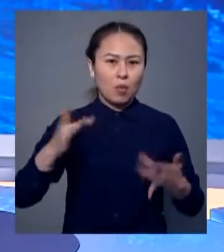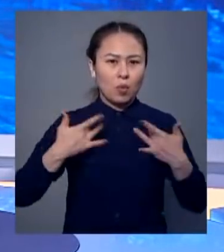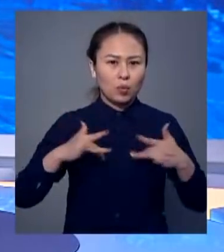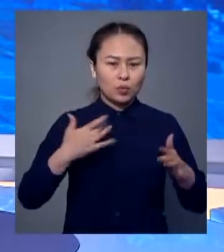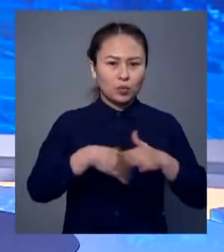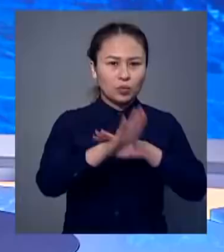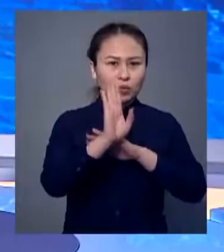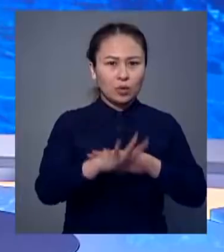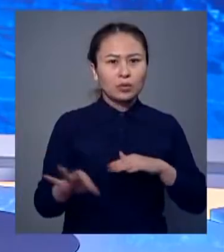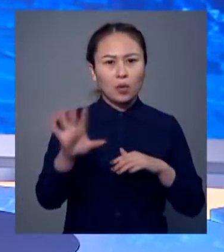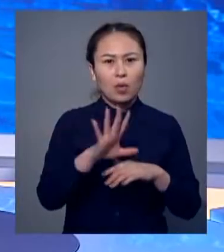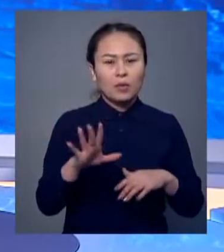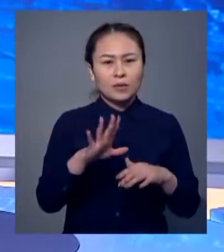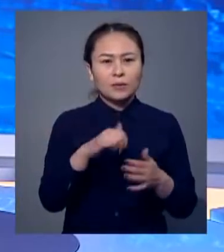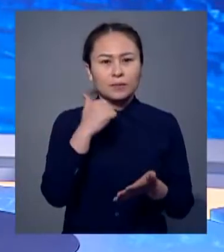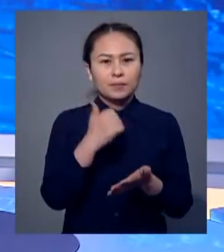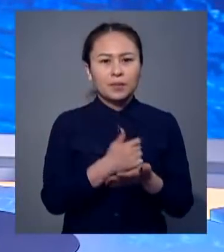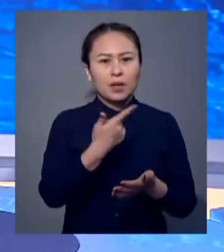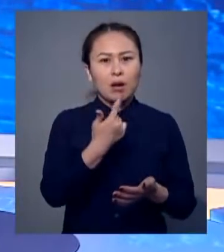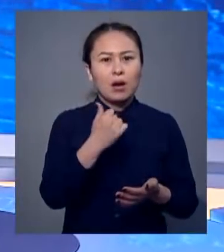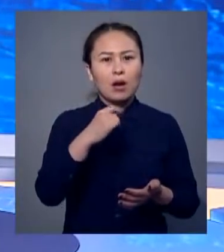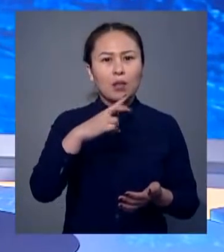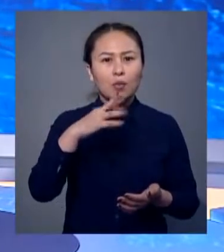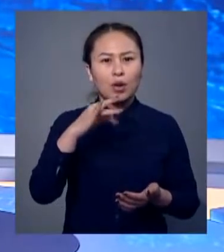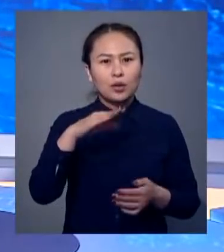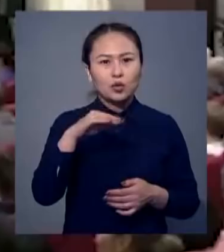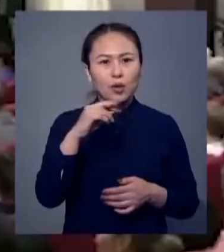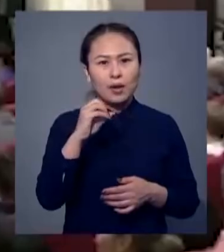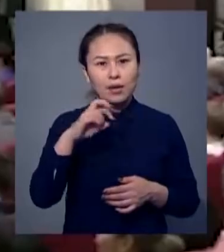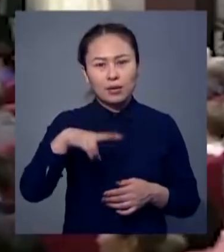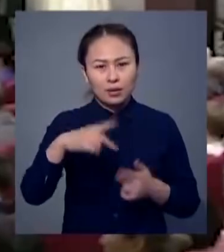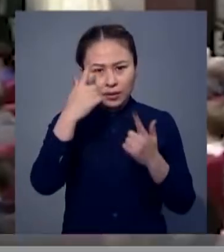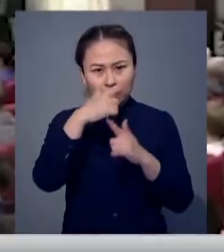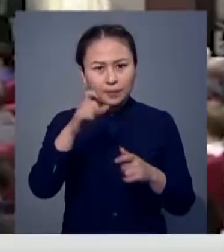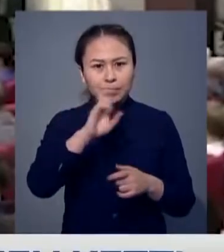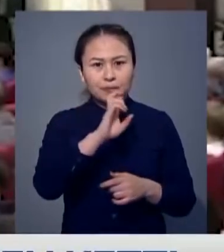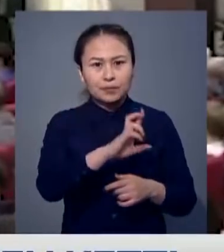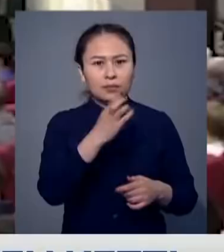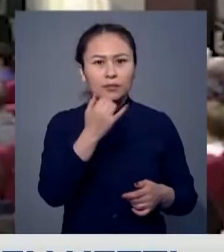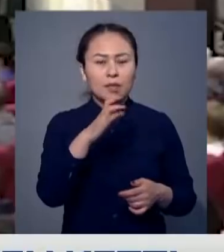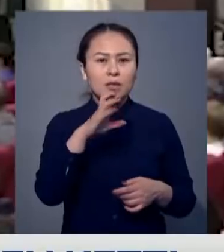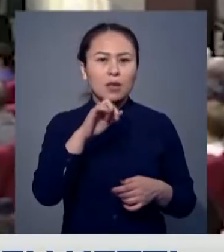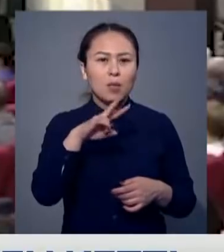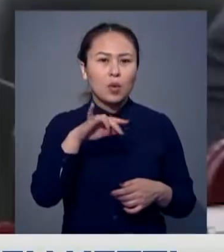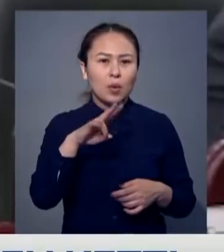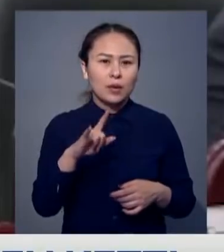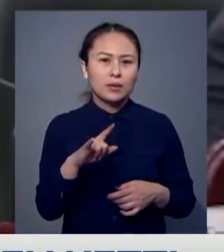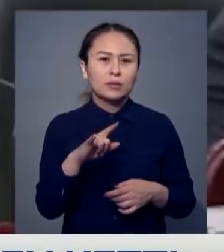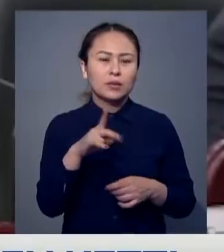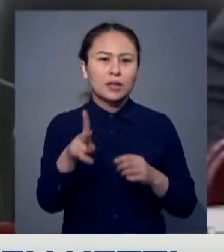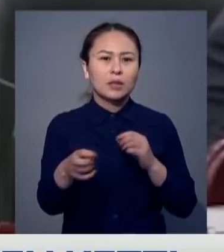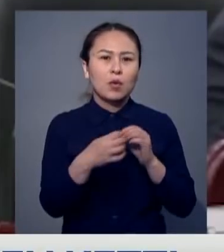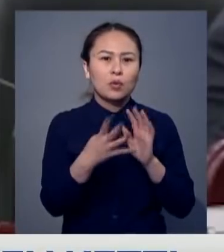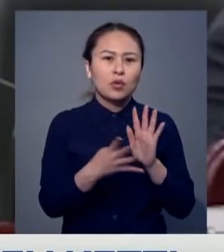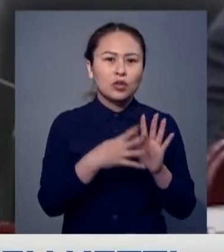кетті. Бұл тұралы облыс әкімнің баспасөз қатшысы ғалмұрат Жүкелмәлімдеді. Найта кетсек, Бағдат Сайлан Бағылы бұл